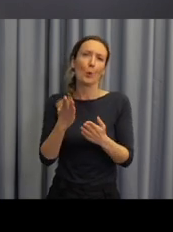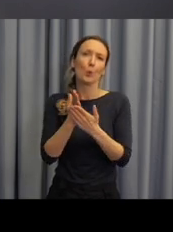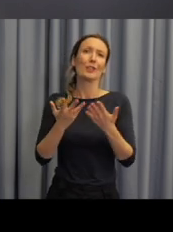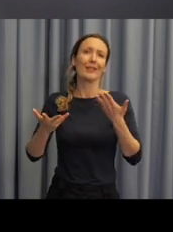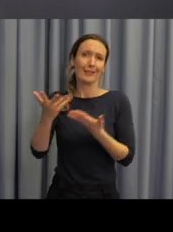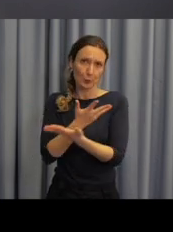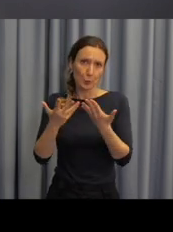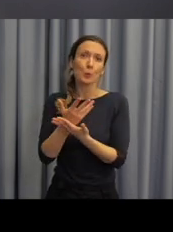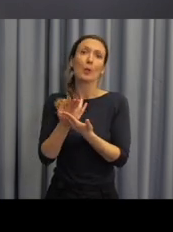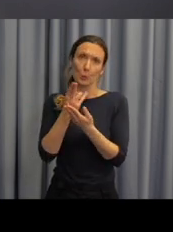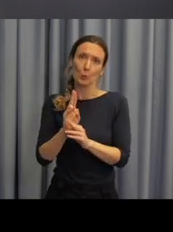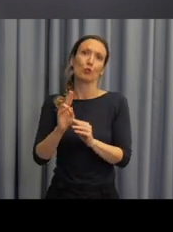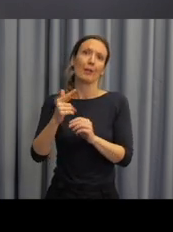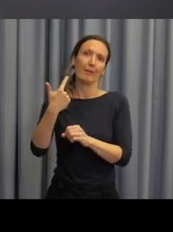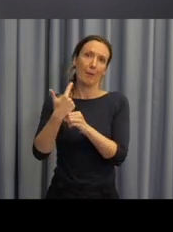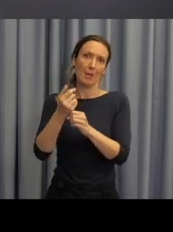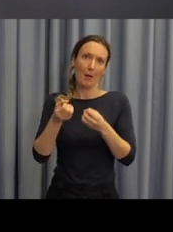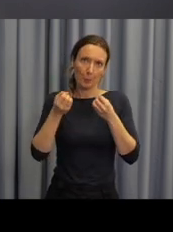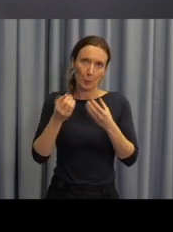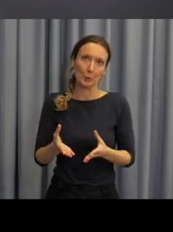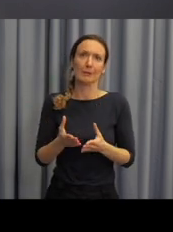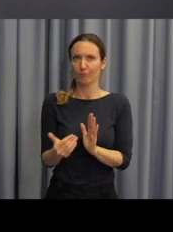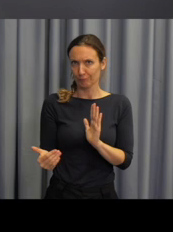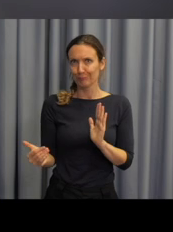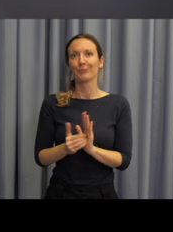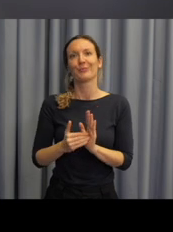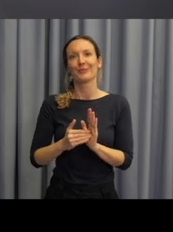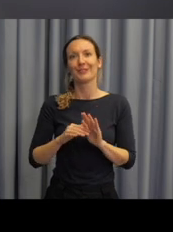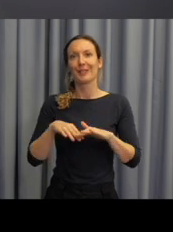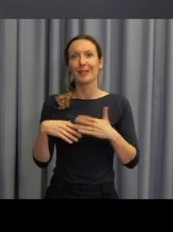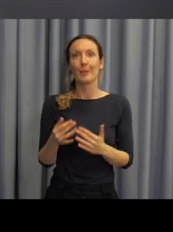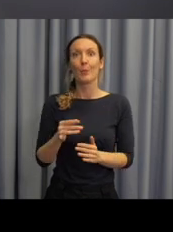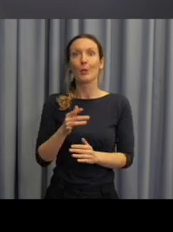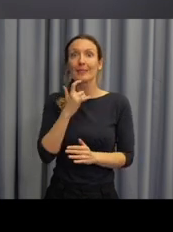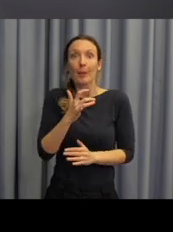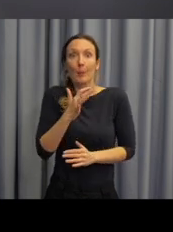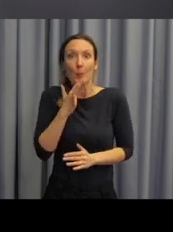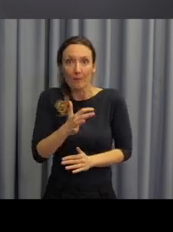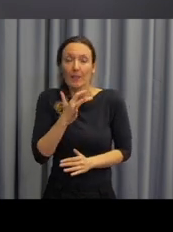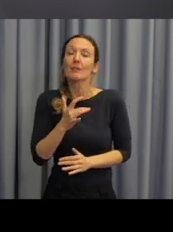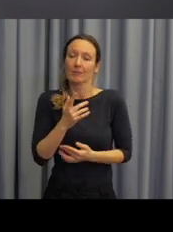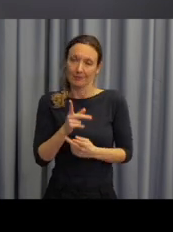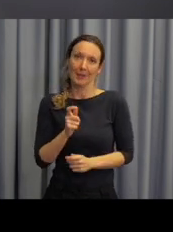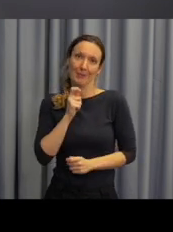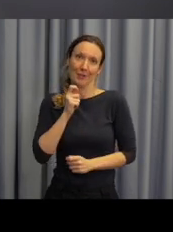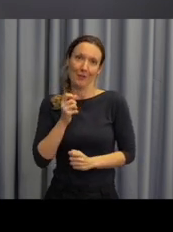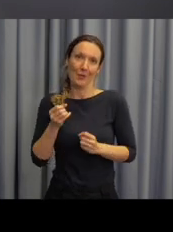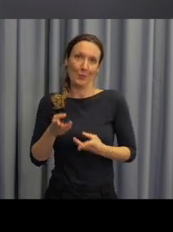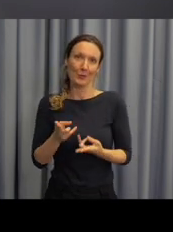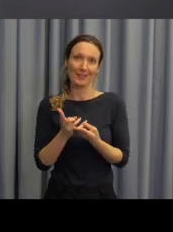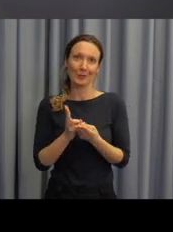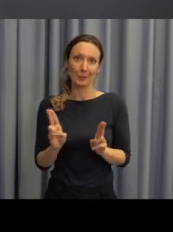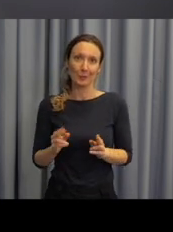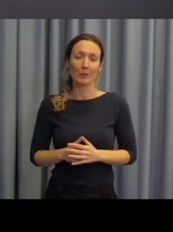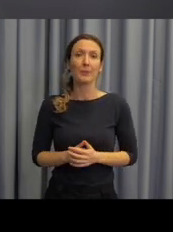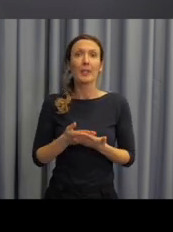diskutovali, a pak budou kamery nutné a stejně tak případně i zaplé mikrofony. Do té doby ovšem samozřejmě je pro